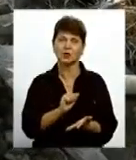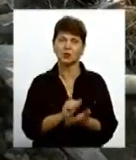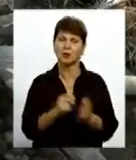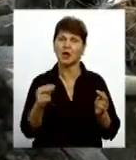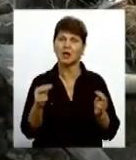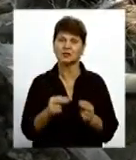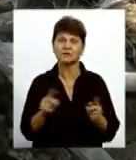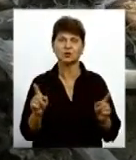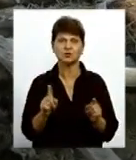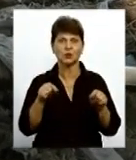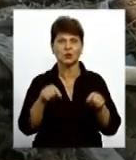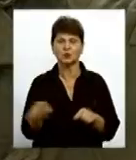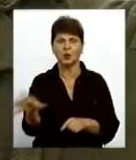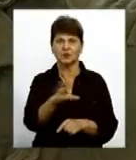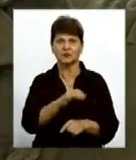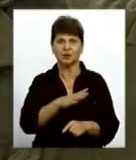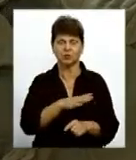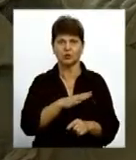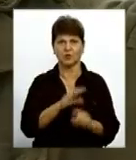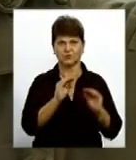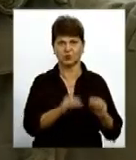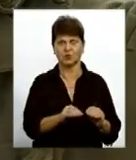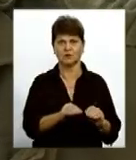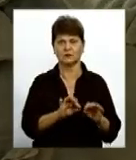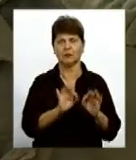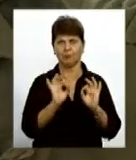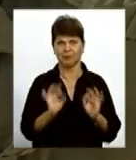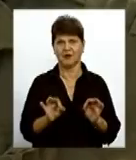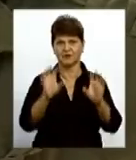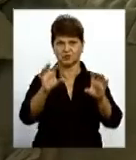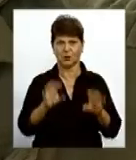засвідчують, що тут все було встановлено і проведено нелегально